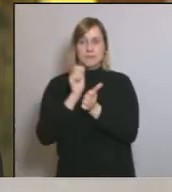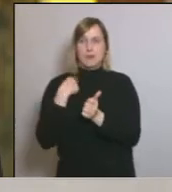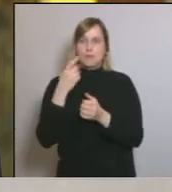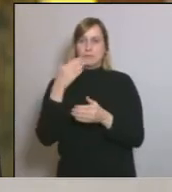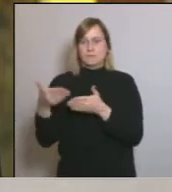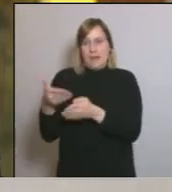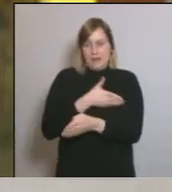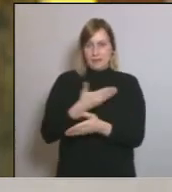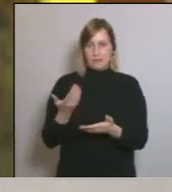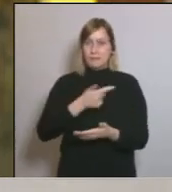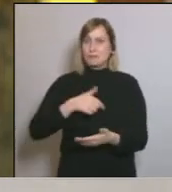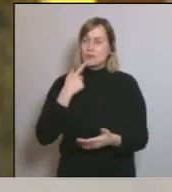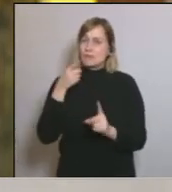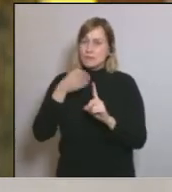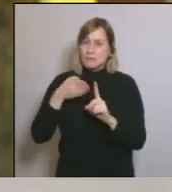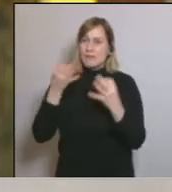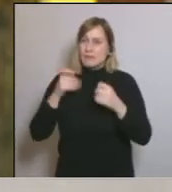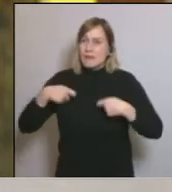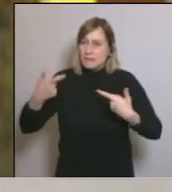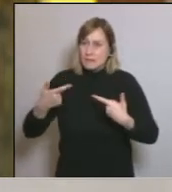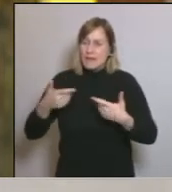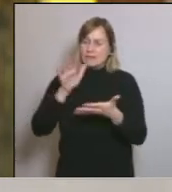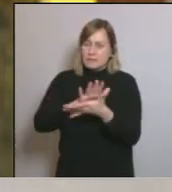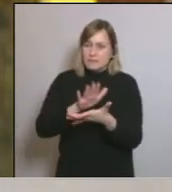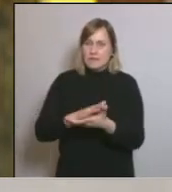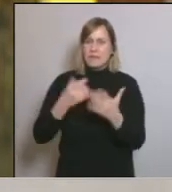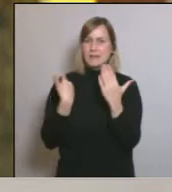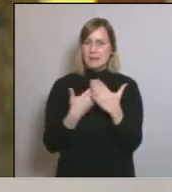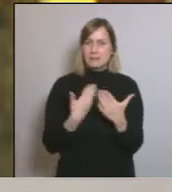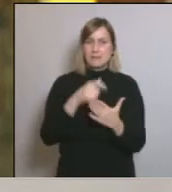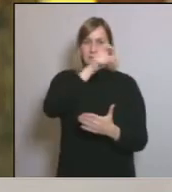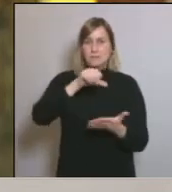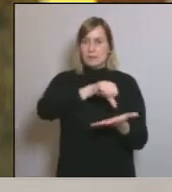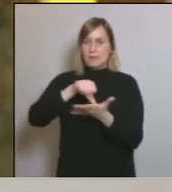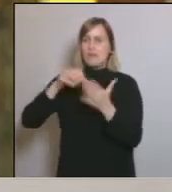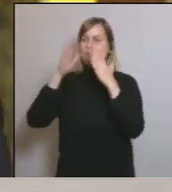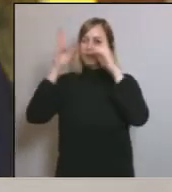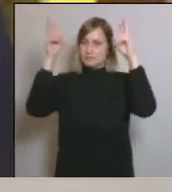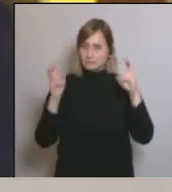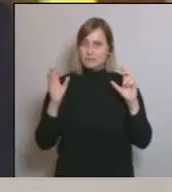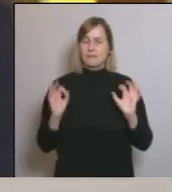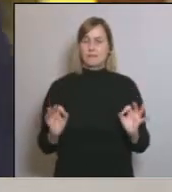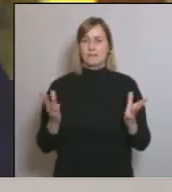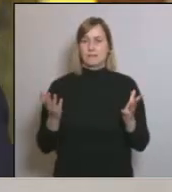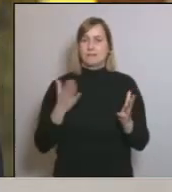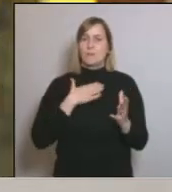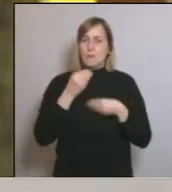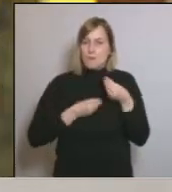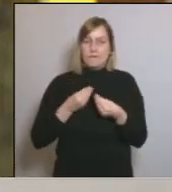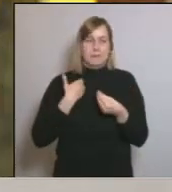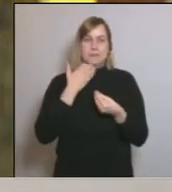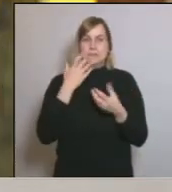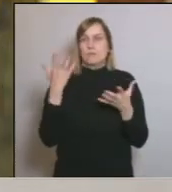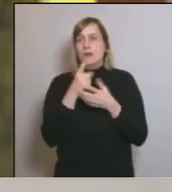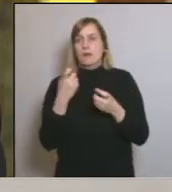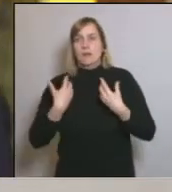Insisteixo, hem de donar tranquil·litat i garanties a la ciutadania que es podrà quedar a casa i que ho podrà fer sense patir